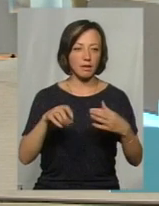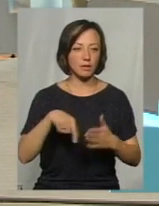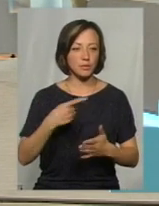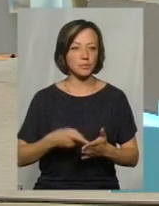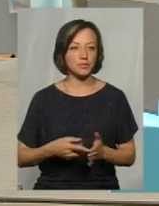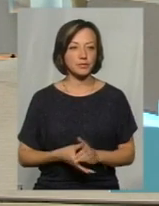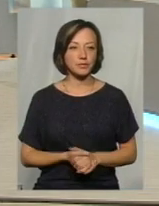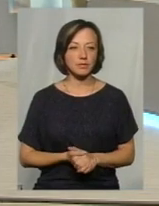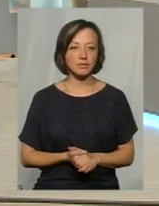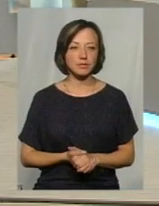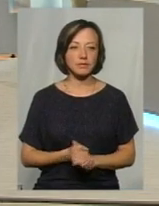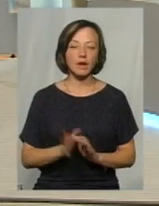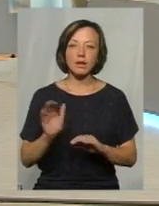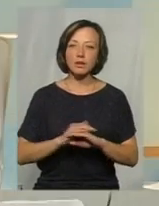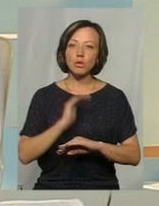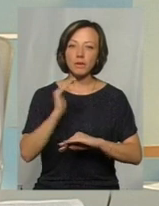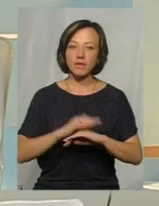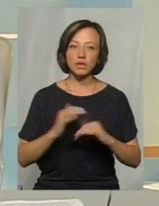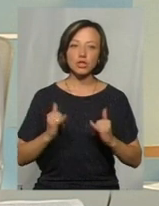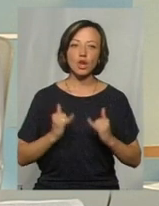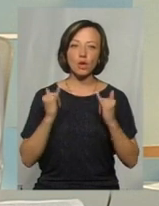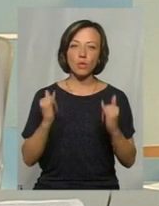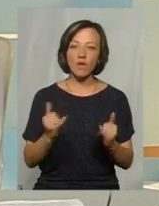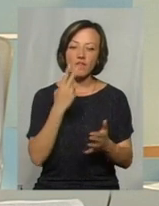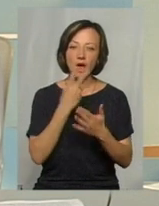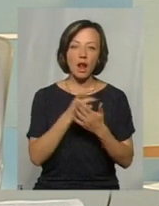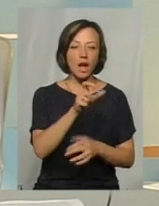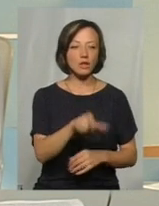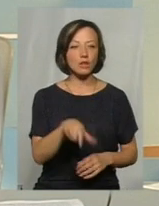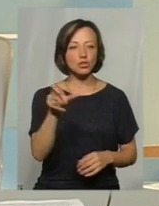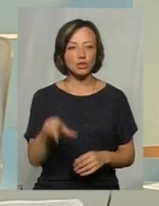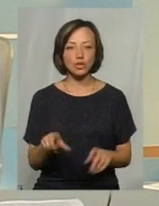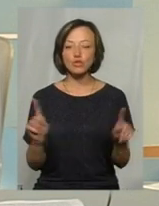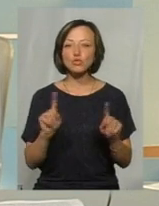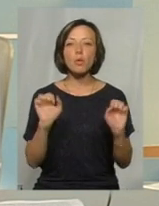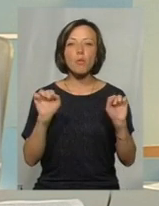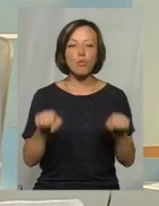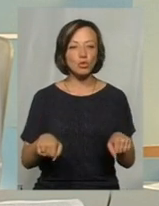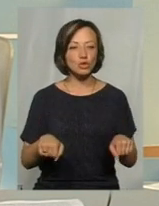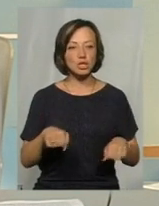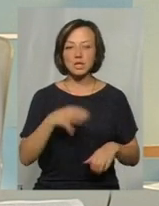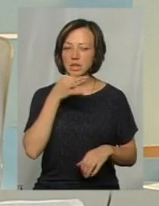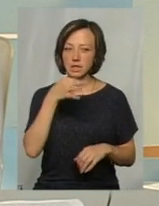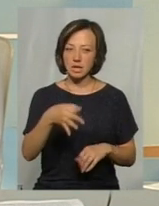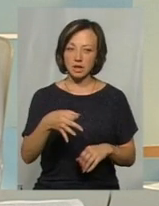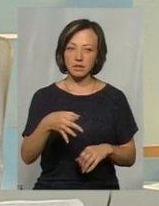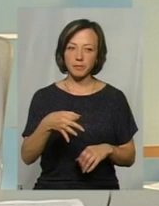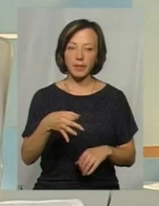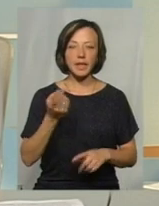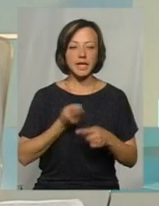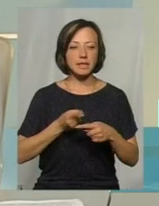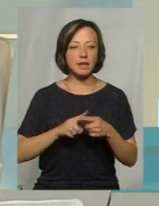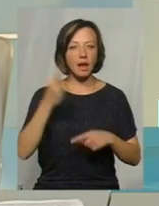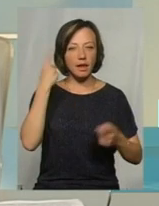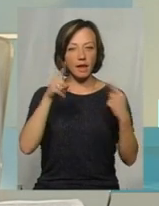Добрий вечір, шановні глядачі. Що можна сказати? Ідея